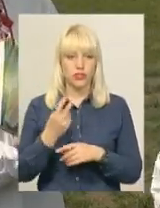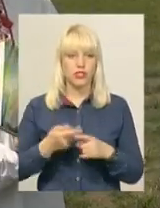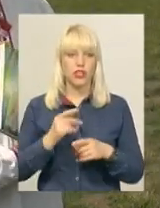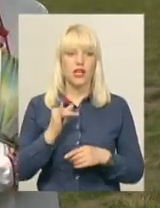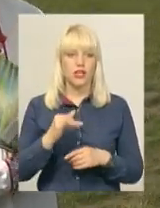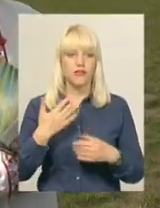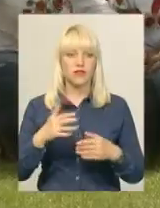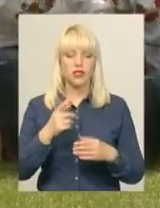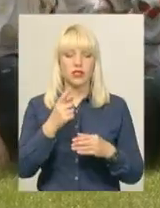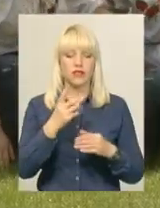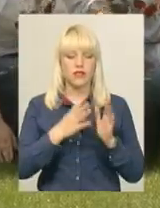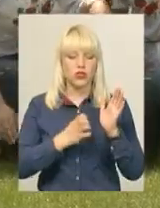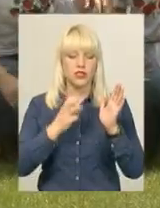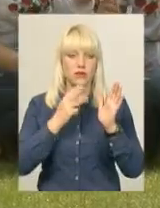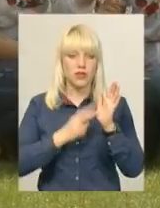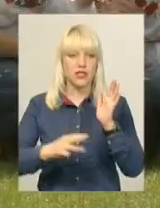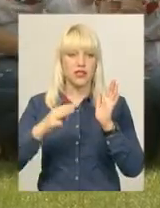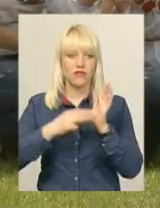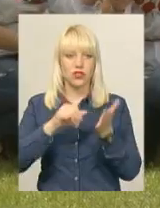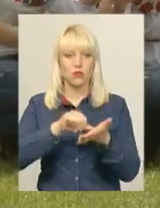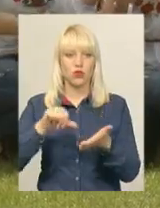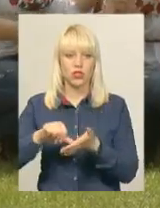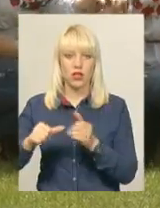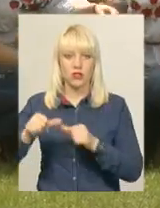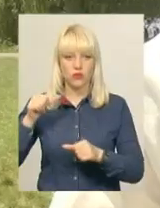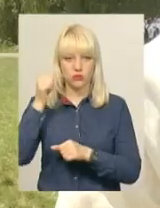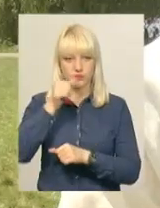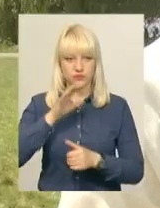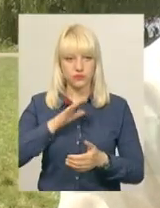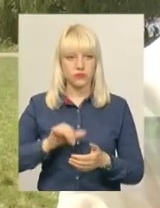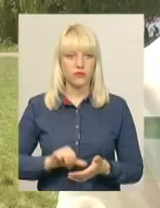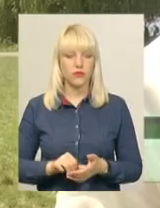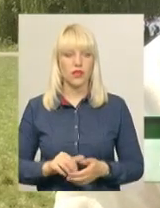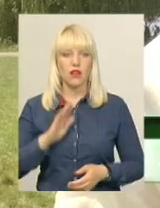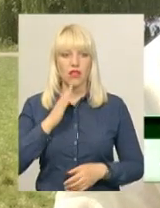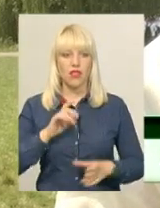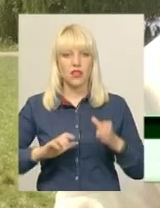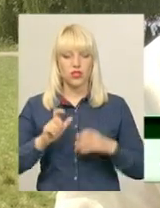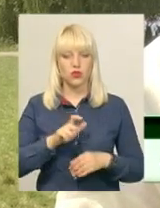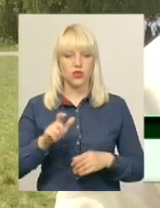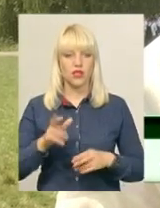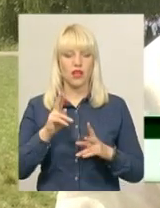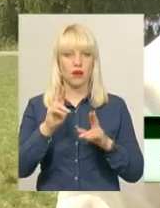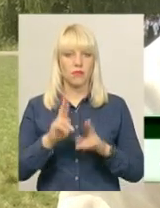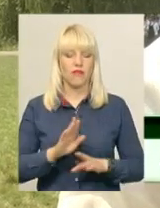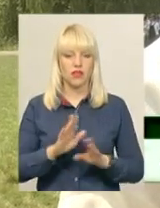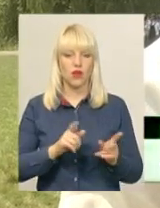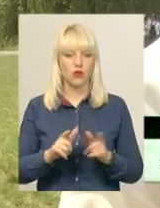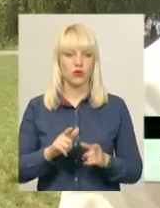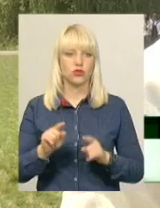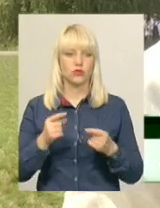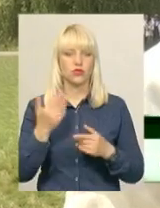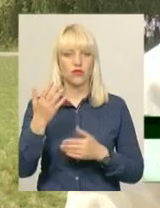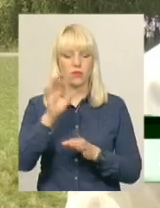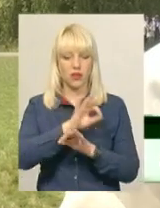978 учасників, каже директор коледжу Вадим Овчарук. Наші студенти, як правило, не готуються. Чому? Тому що